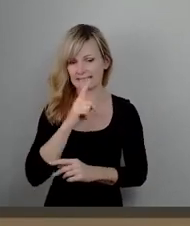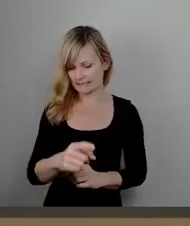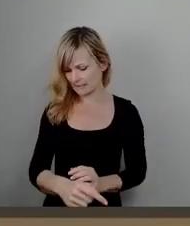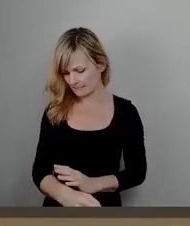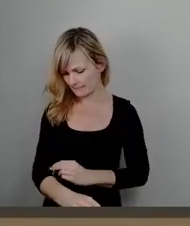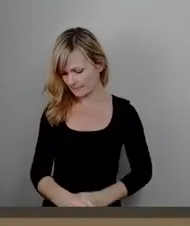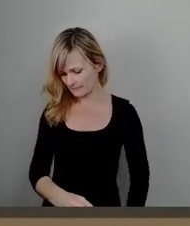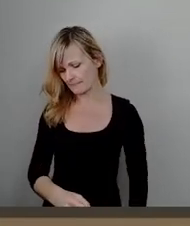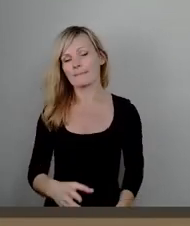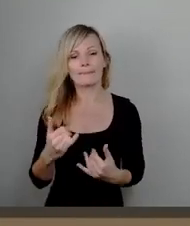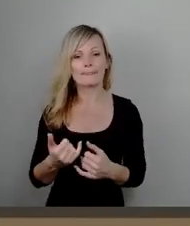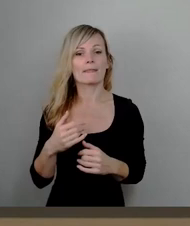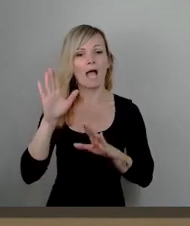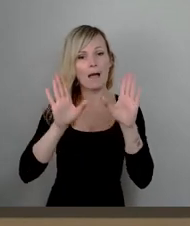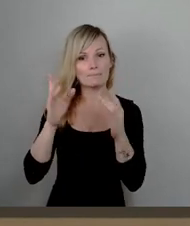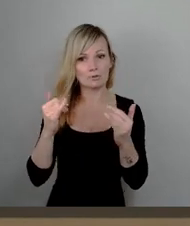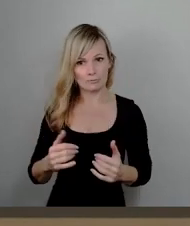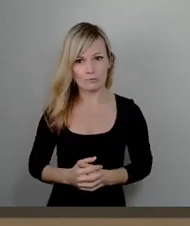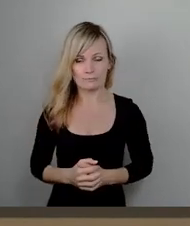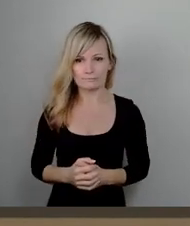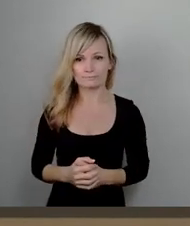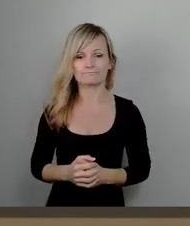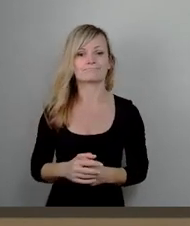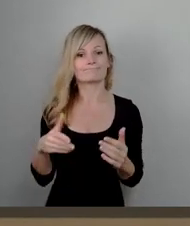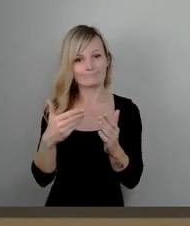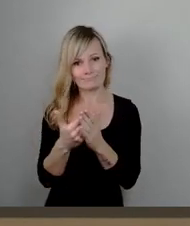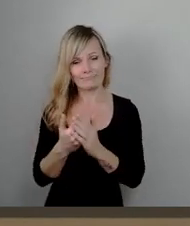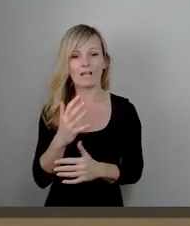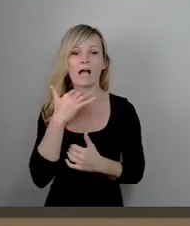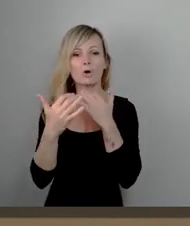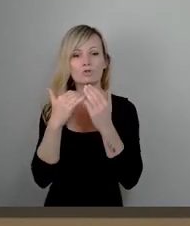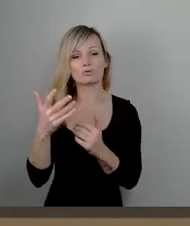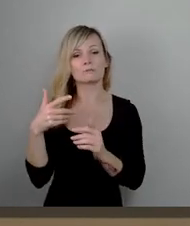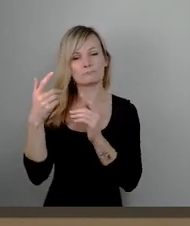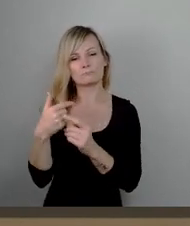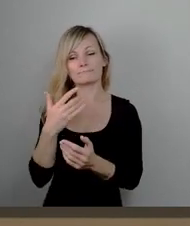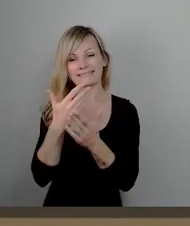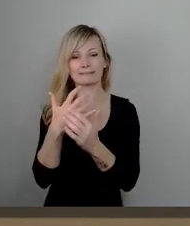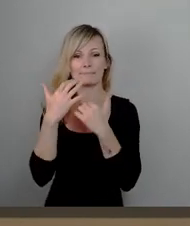zur Abstimmung, haben den federführenden Ausschussbericht. Wer dem folgen möchte, bitte ich jetzt um Stimmzeichen.